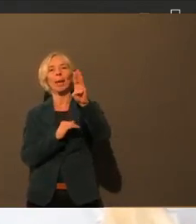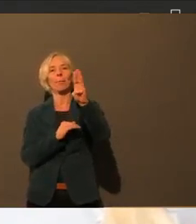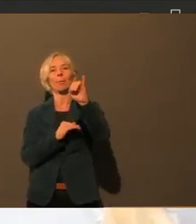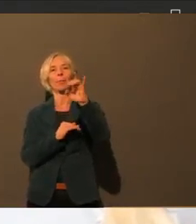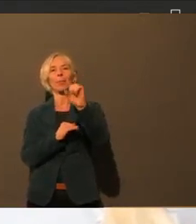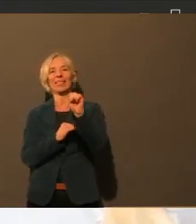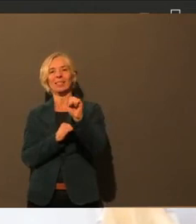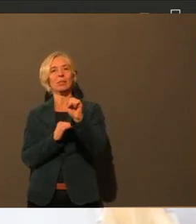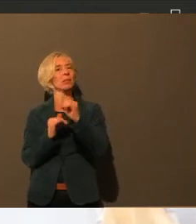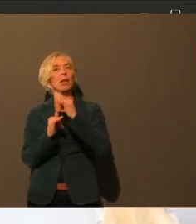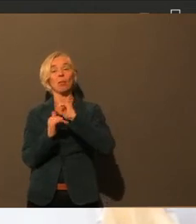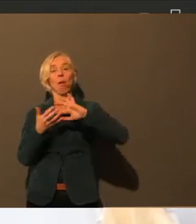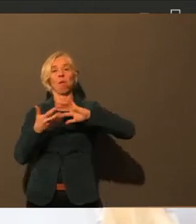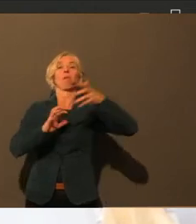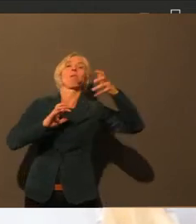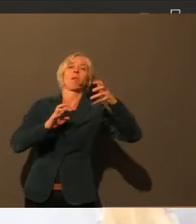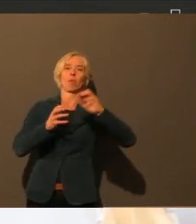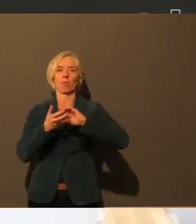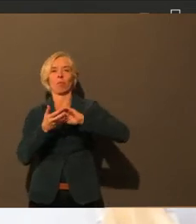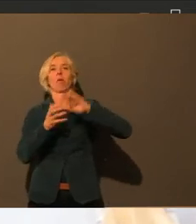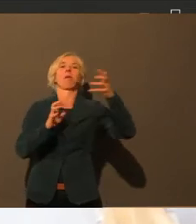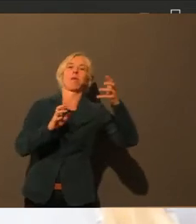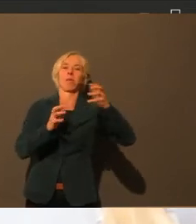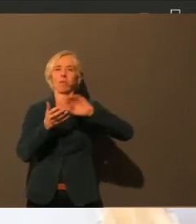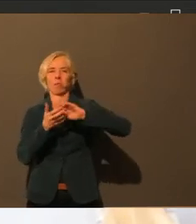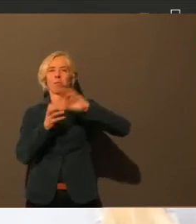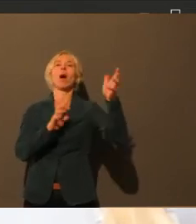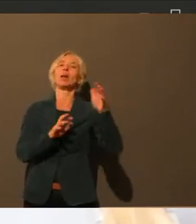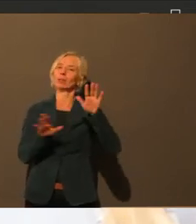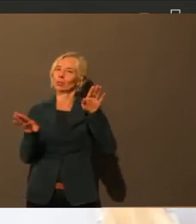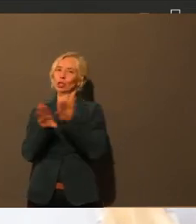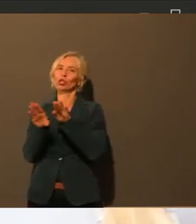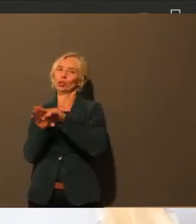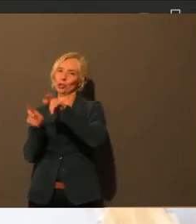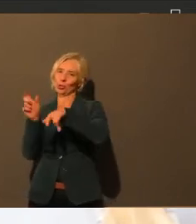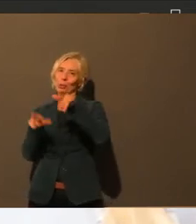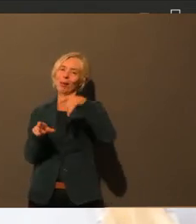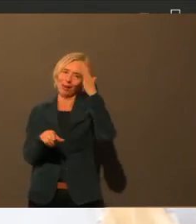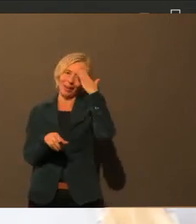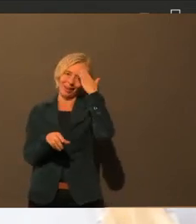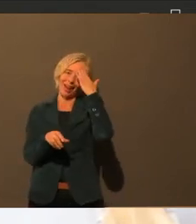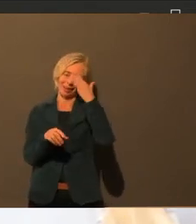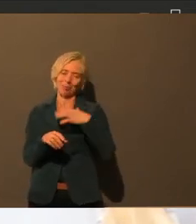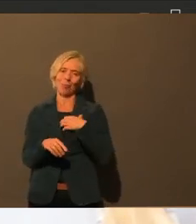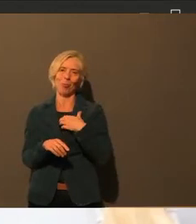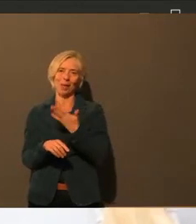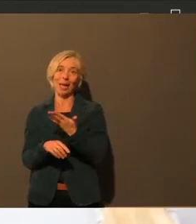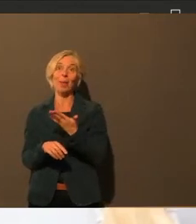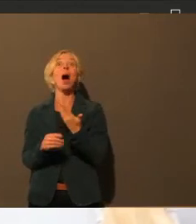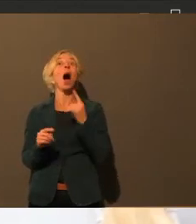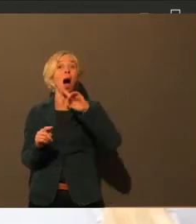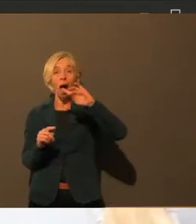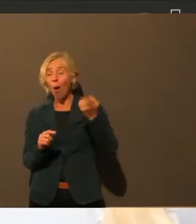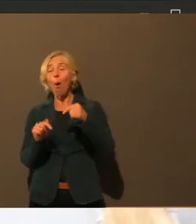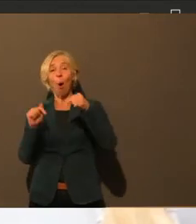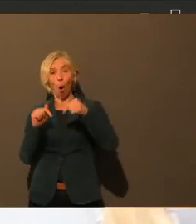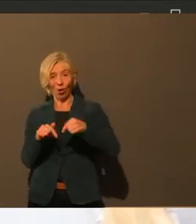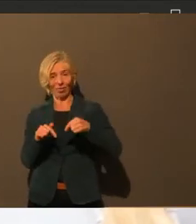derzeit MEBIS nützen müssen. Auch heute ist es ja wieder abgestürzt. Deswegen hat ja der Ministerpräsident,